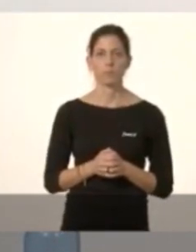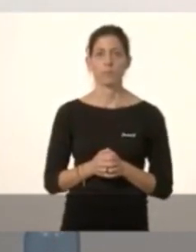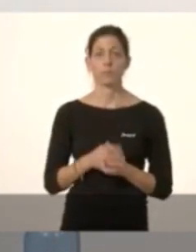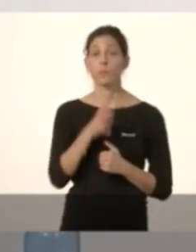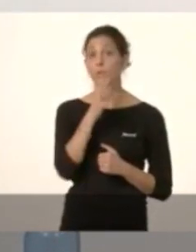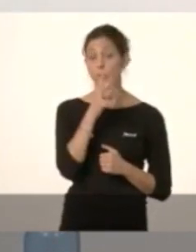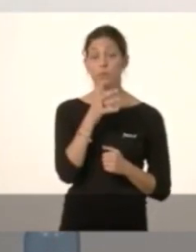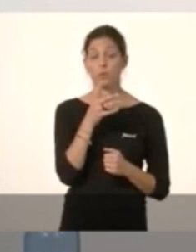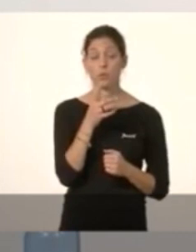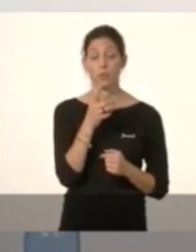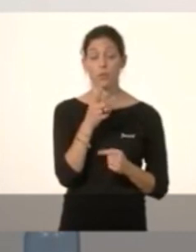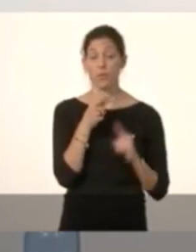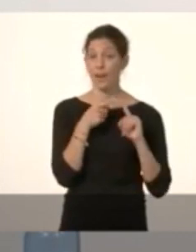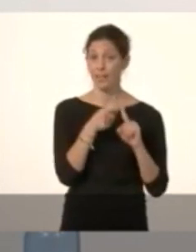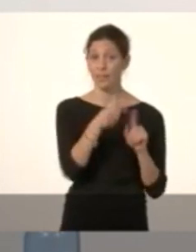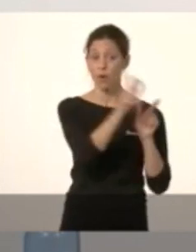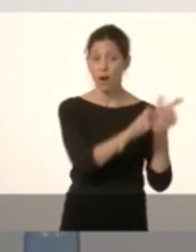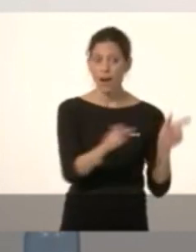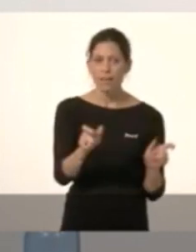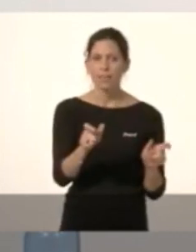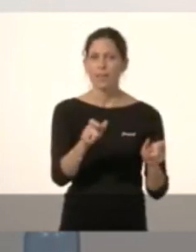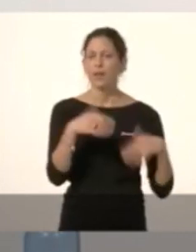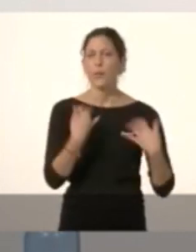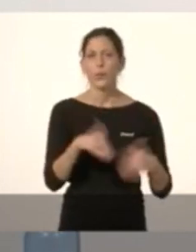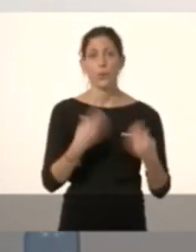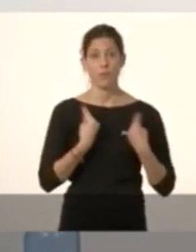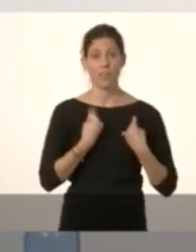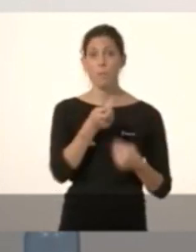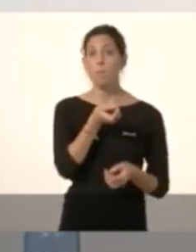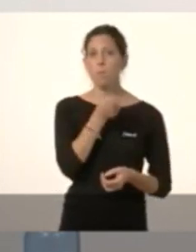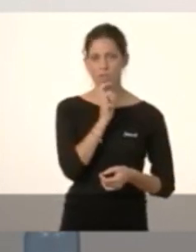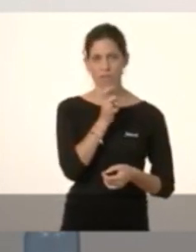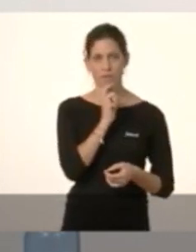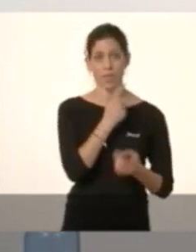Perquè és per a la gent que més ho necessita i que té vides molt difícils.